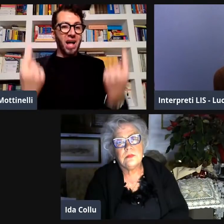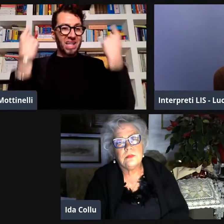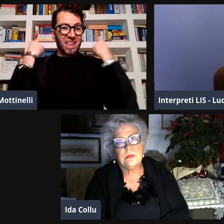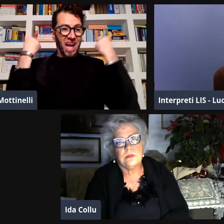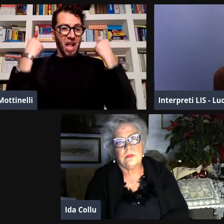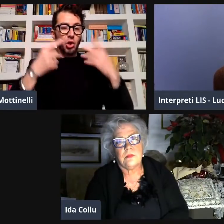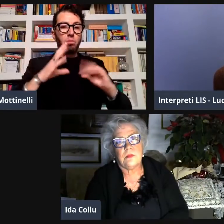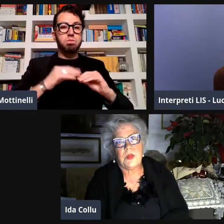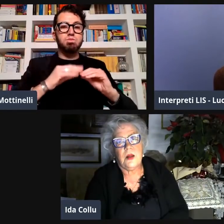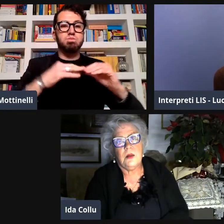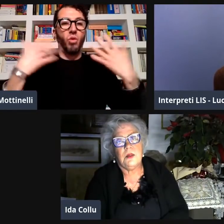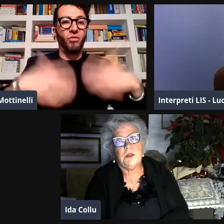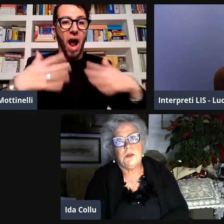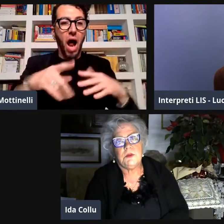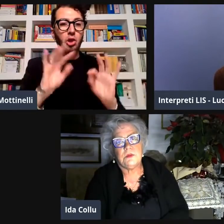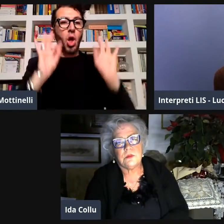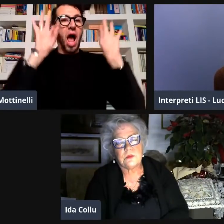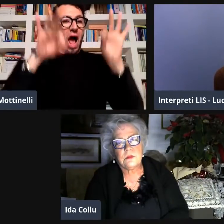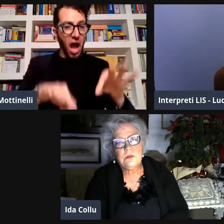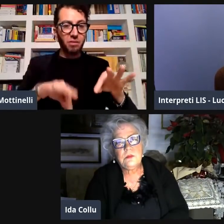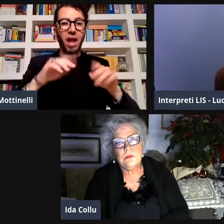e il fatto